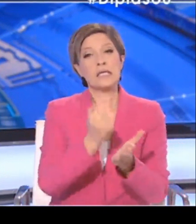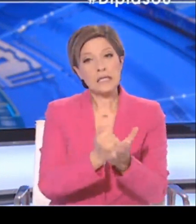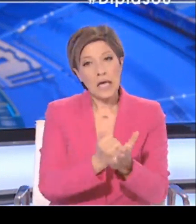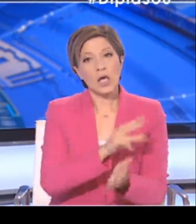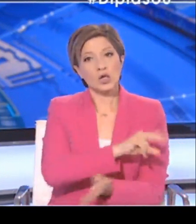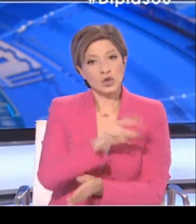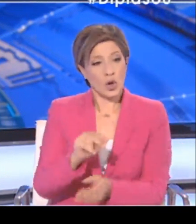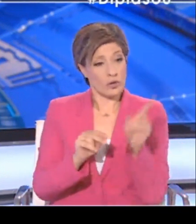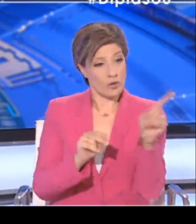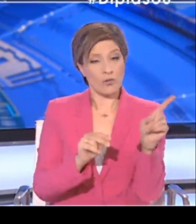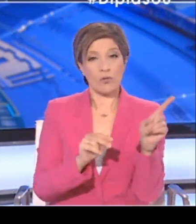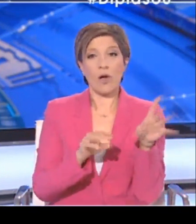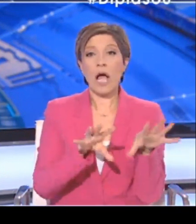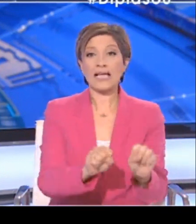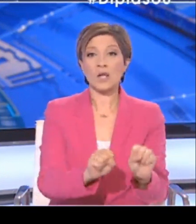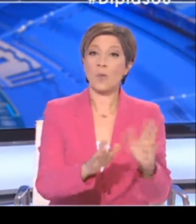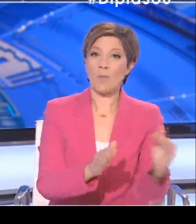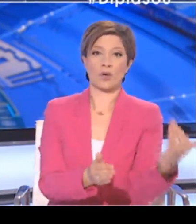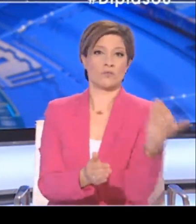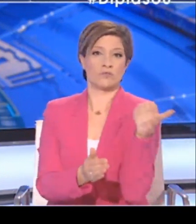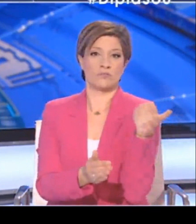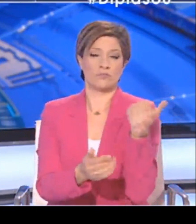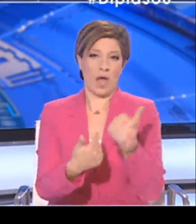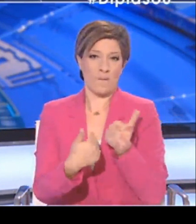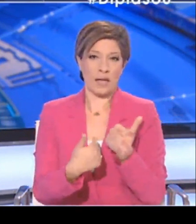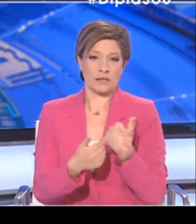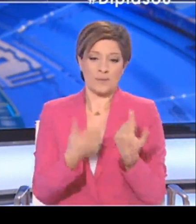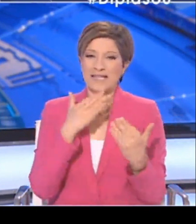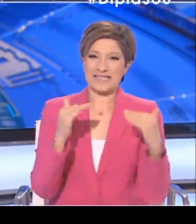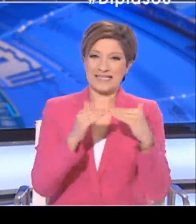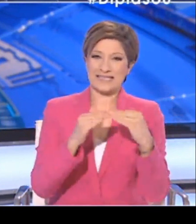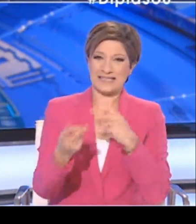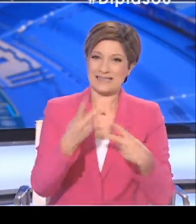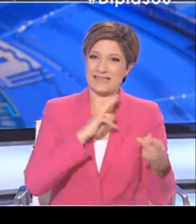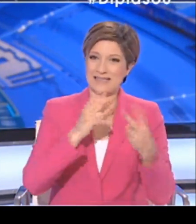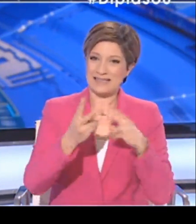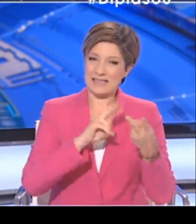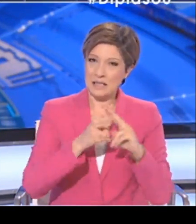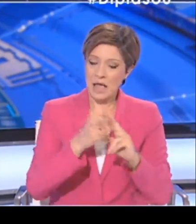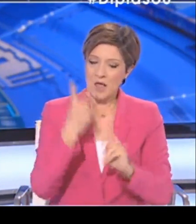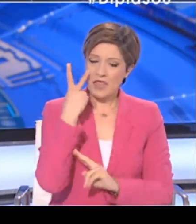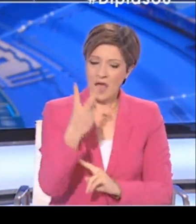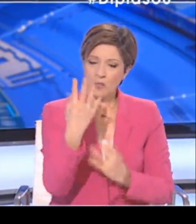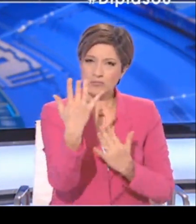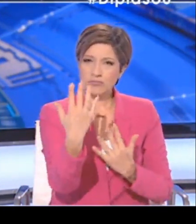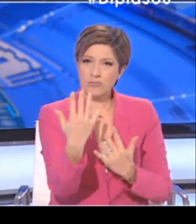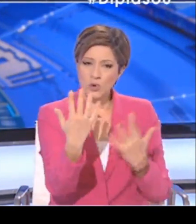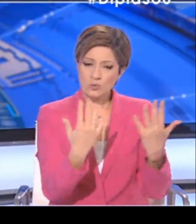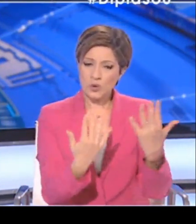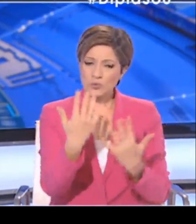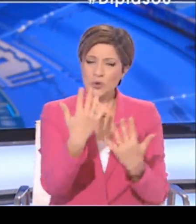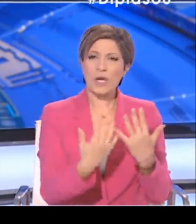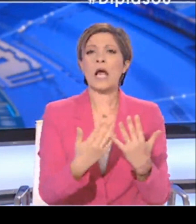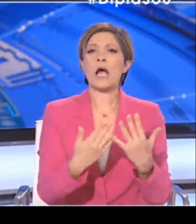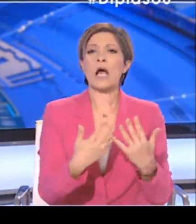οι αμάς. Και θα γίνει μια εξακρίβωση στοιχείων πόσο δειγμάτων